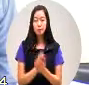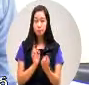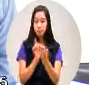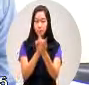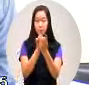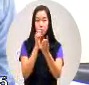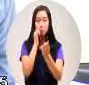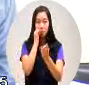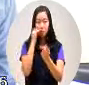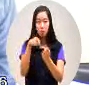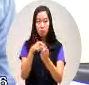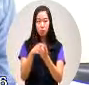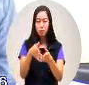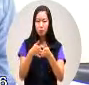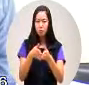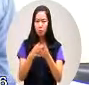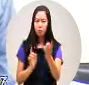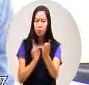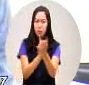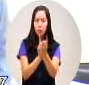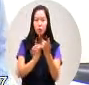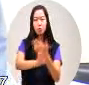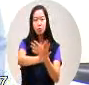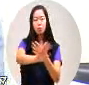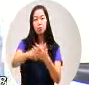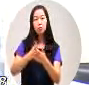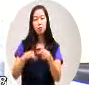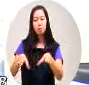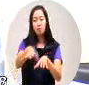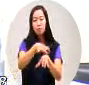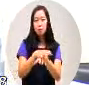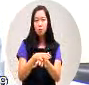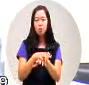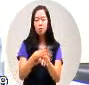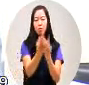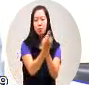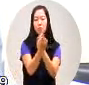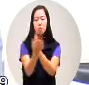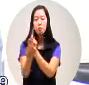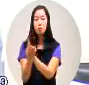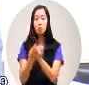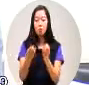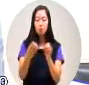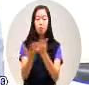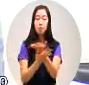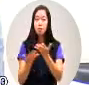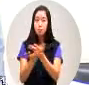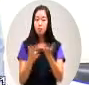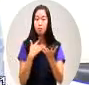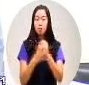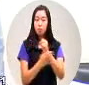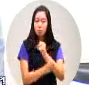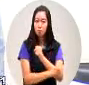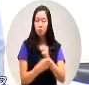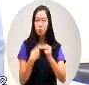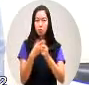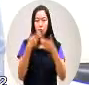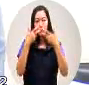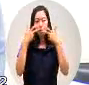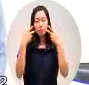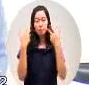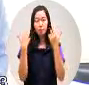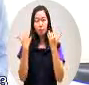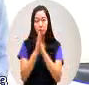呢要主动跟其他的单位来协商那么基本上呢我看到言明会的